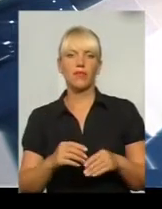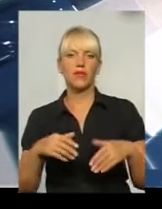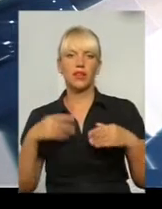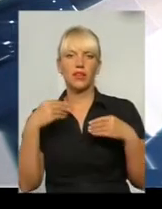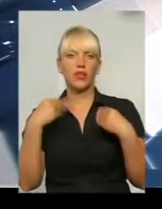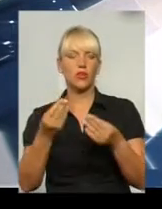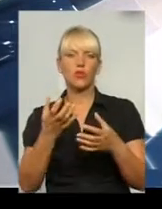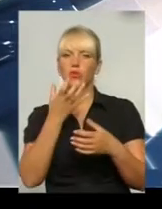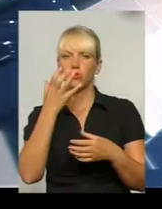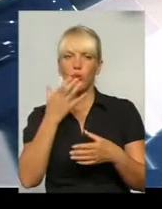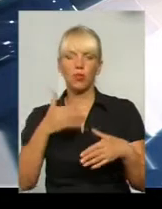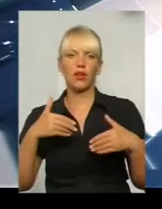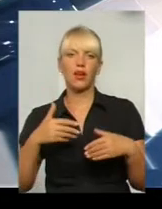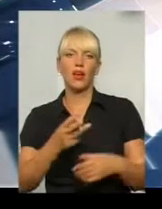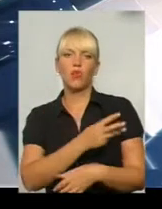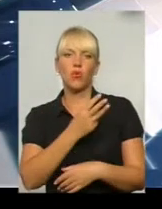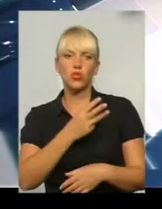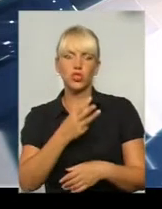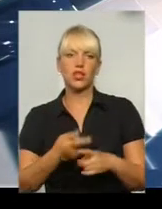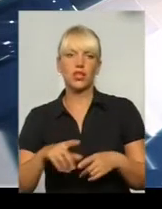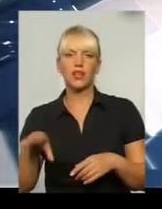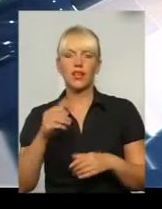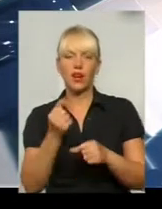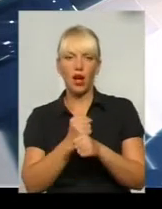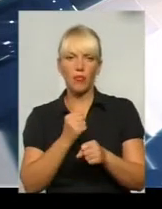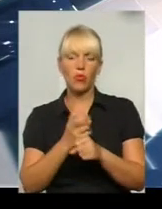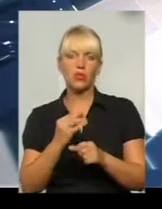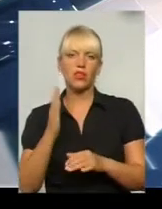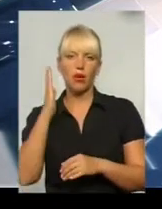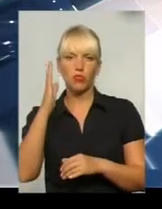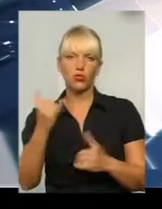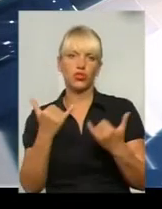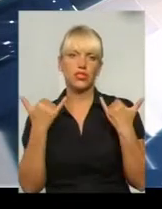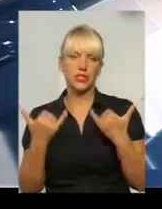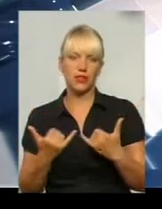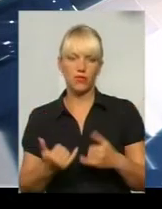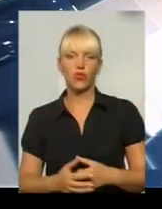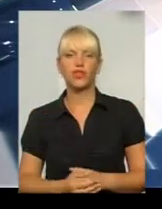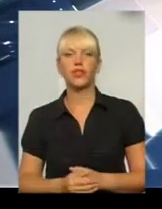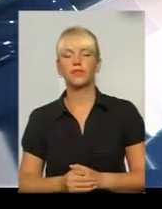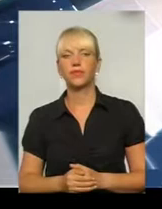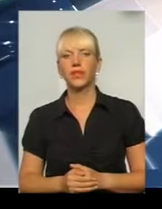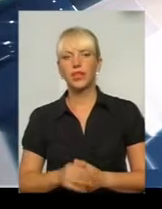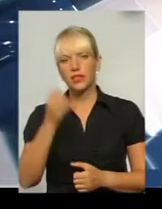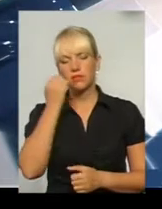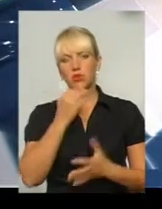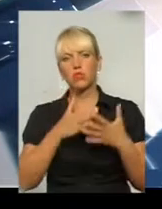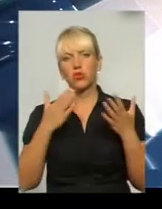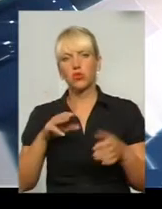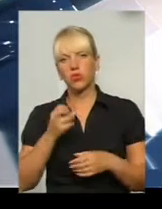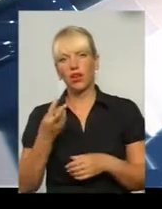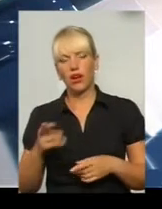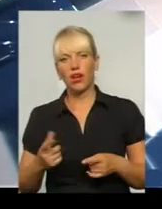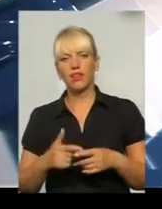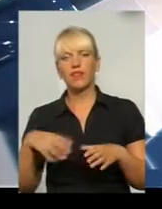пожелання, і подокурної роботи сьогодні і на будучи. Дякую. Дякую. Тетяна. Ми всей студії вам